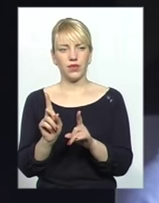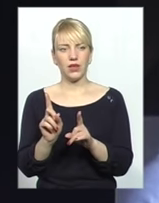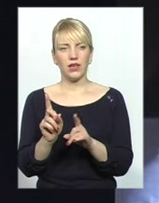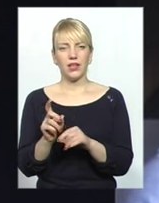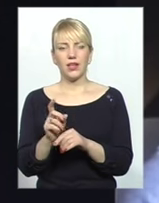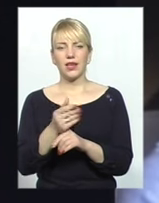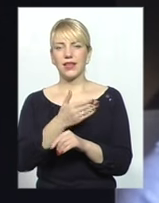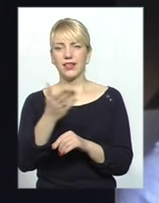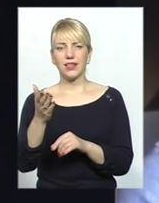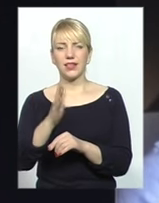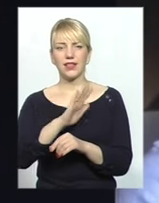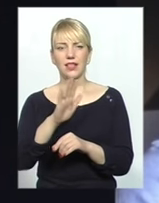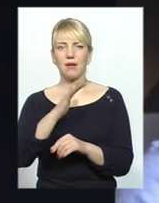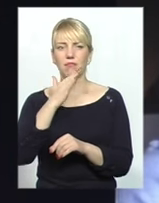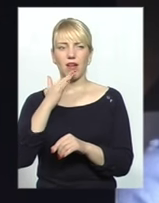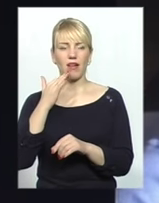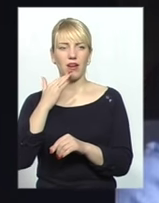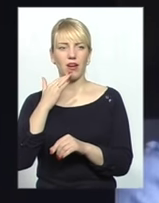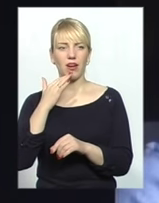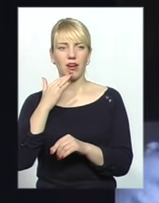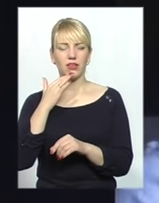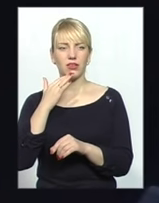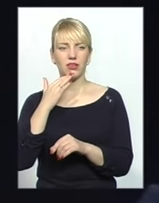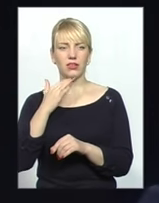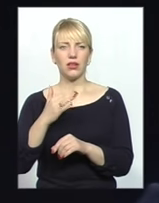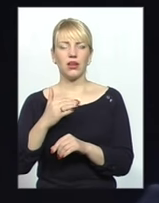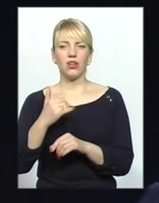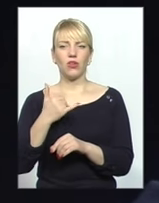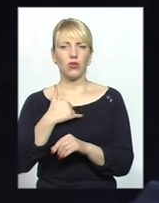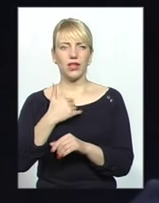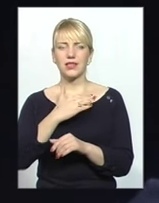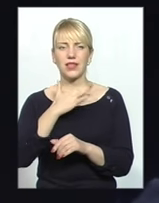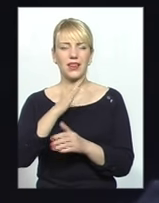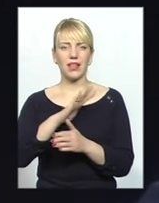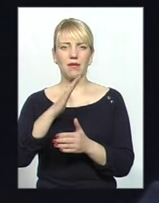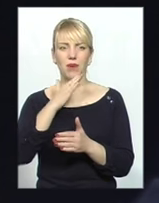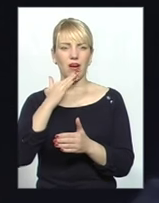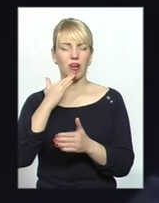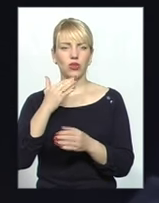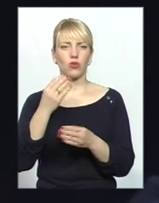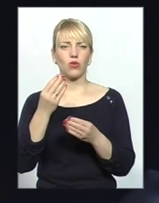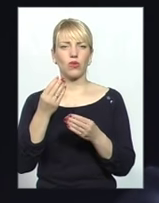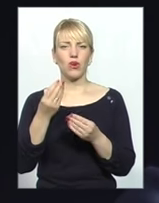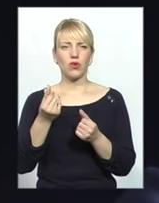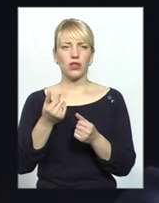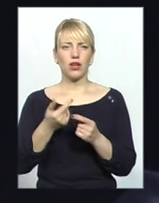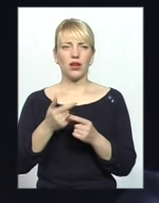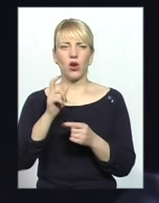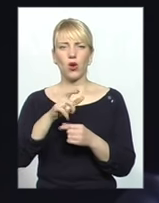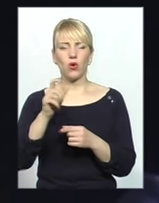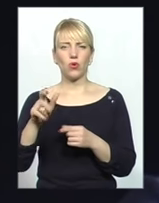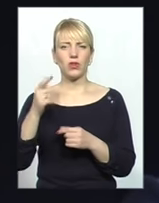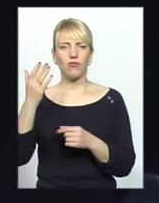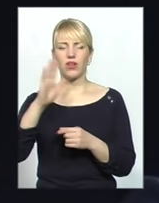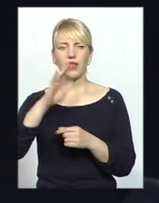їх не дуже багато, немає навіть тих фондів, щоб їх допомагати. Люди, звичайні, вони не думають ні про глобальні питання, ні про